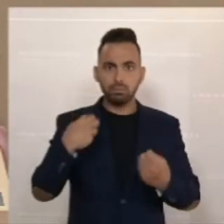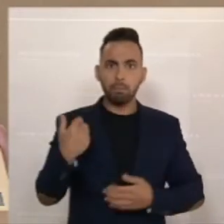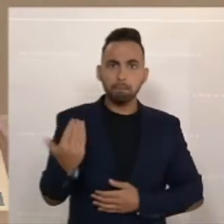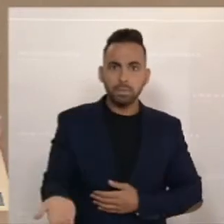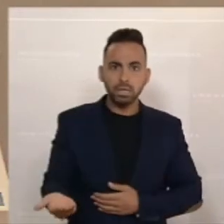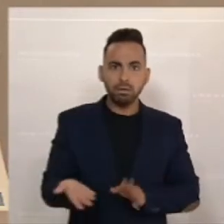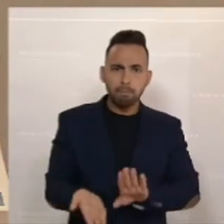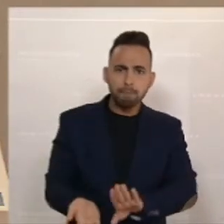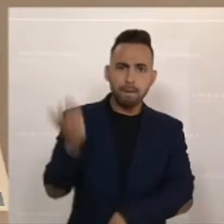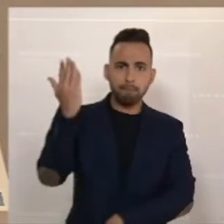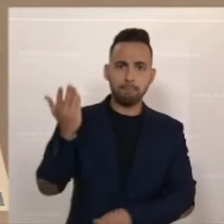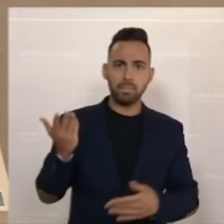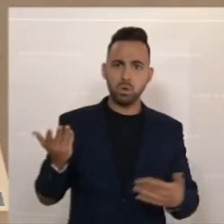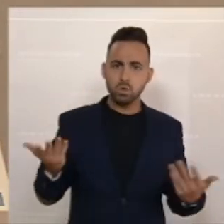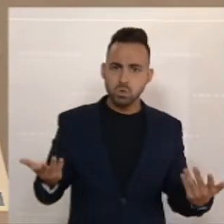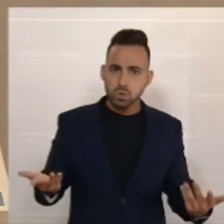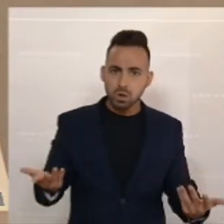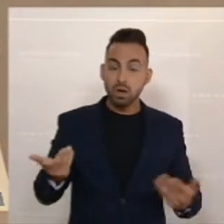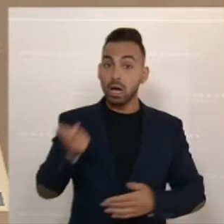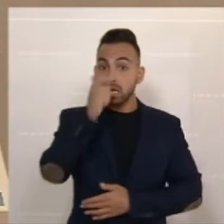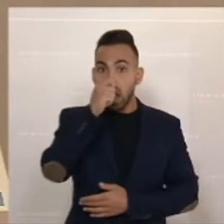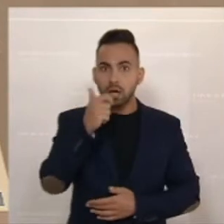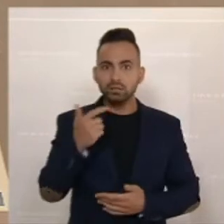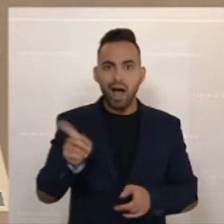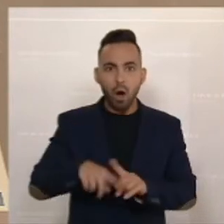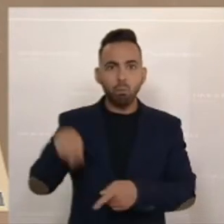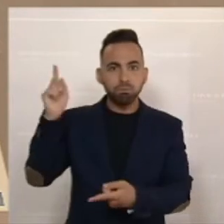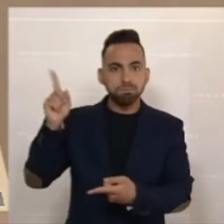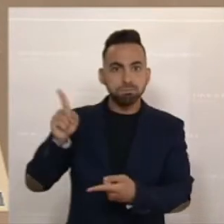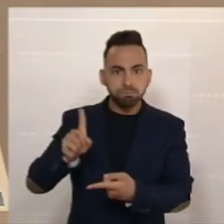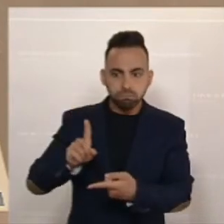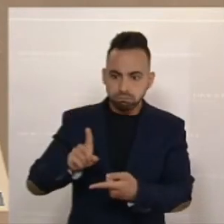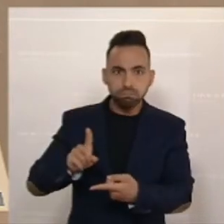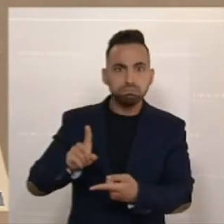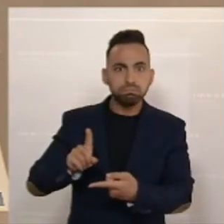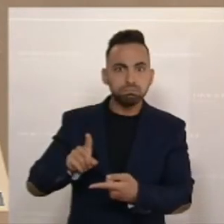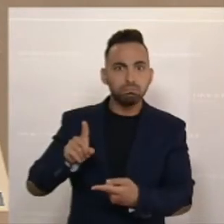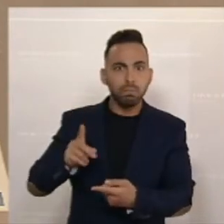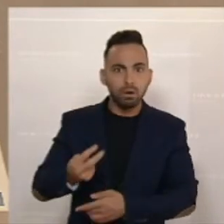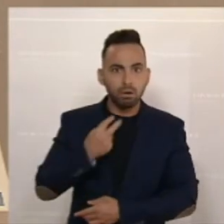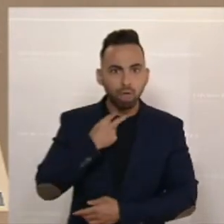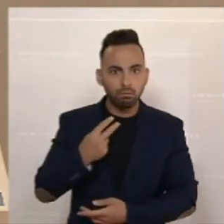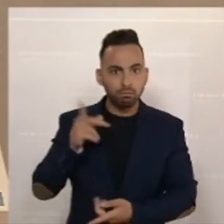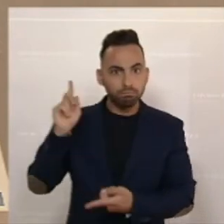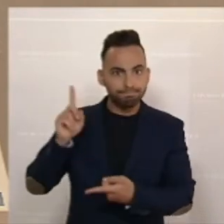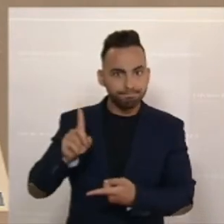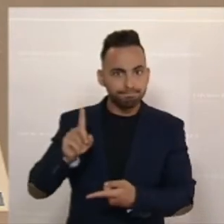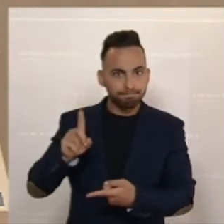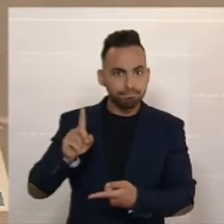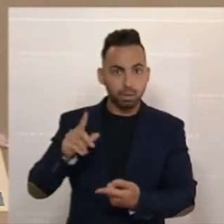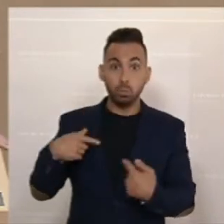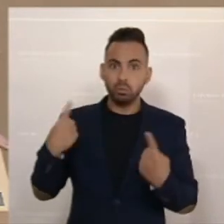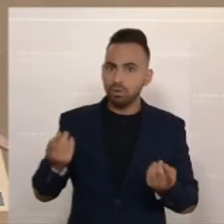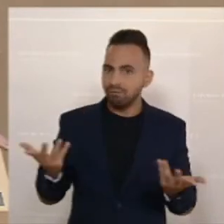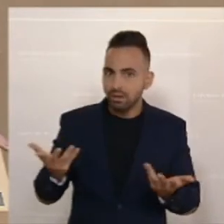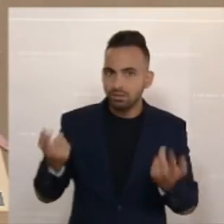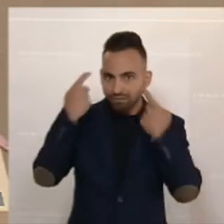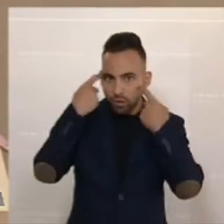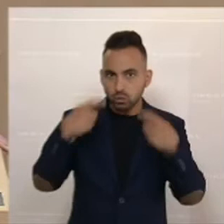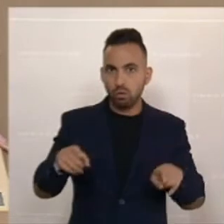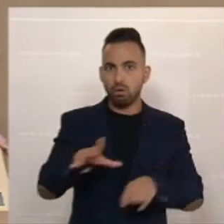gleichzeitig könnte das Gas noch knapp werden. Das Gas könnte bald knapp werden, was zu gefährlichen